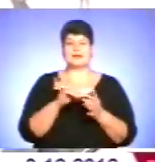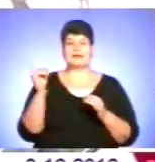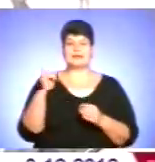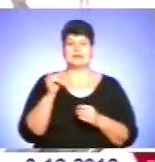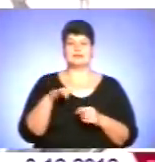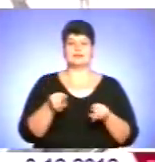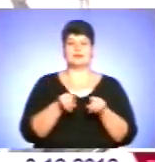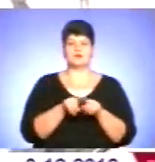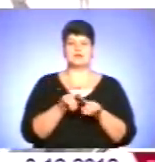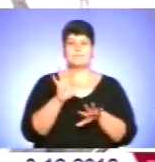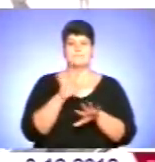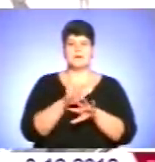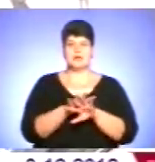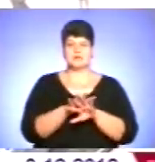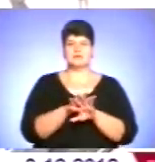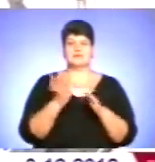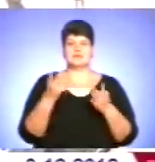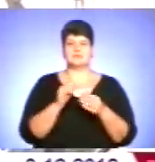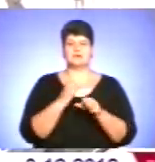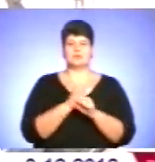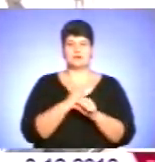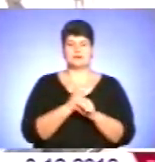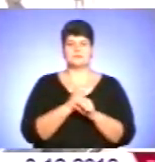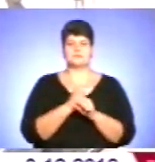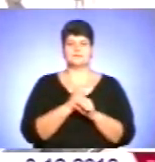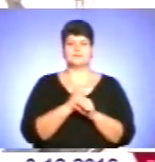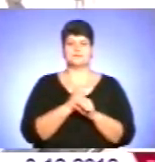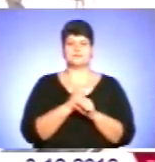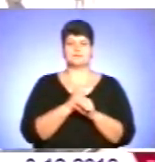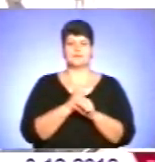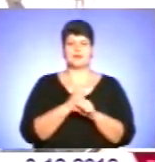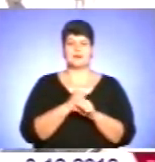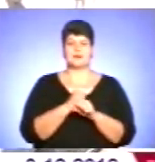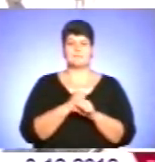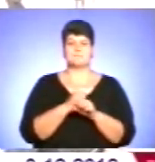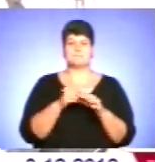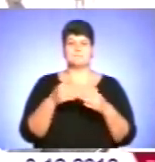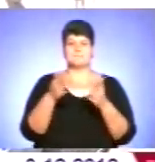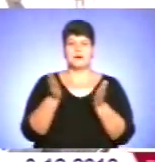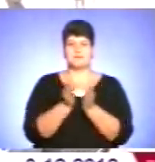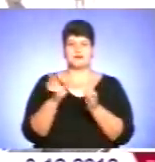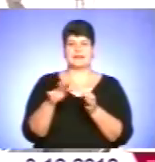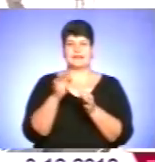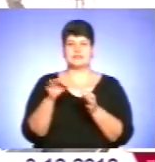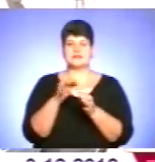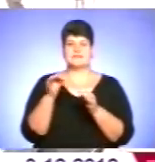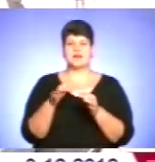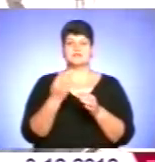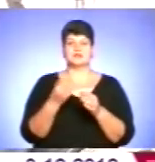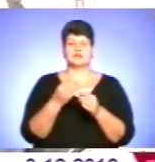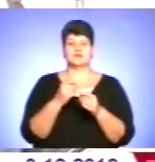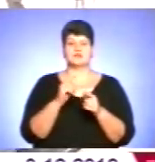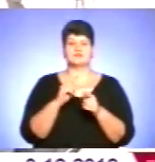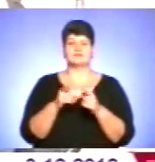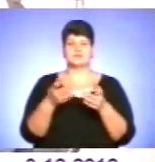для банків, яких ми виготовляли папку на зав'язках, швидкошивачі. І теж